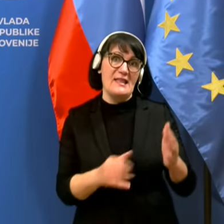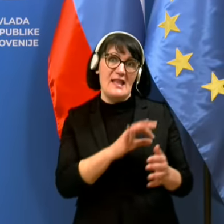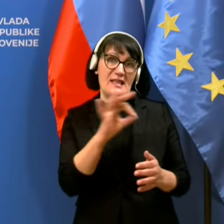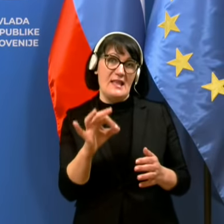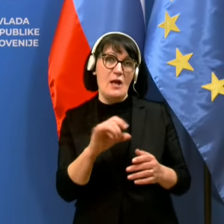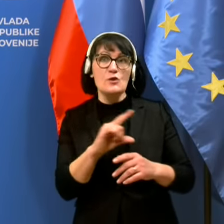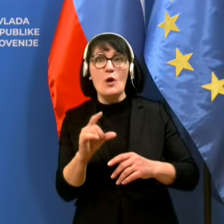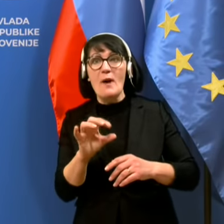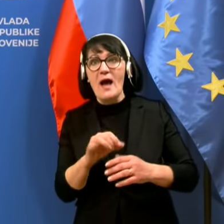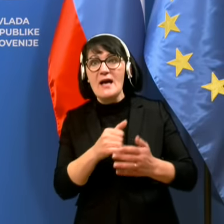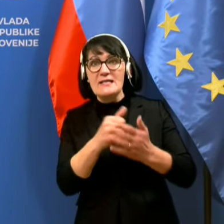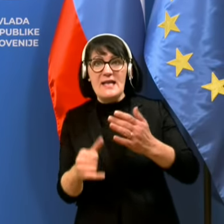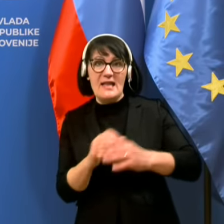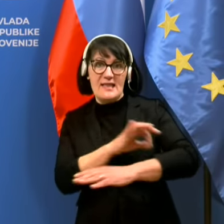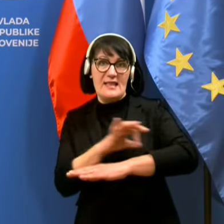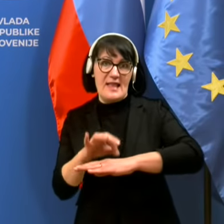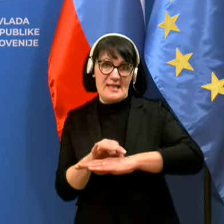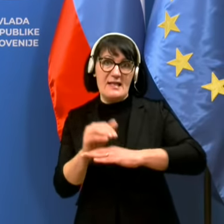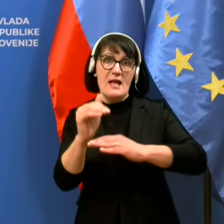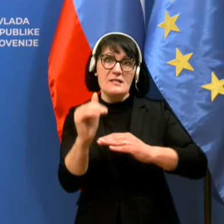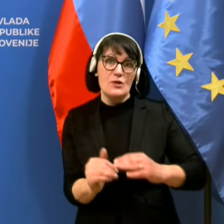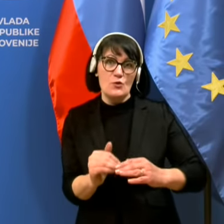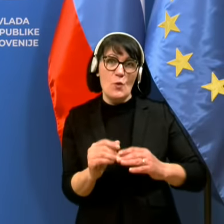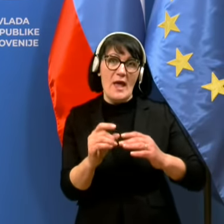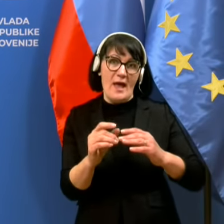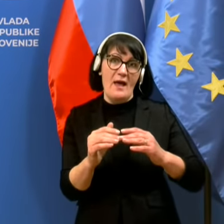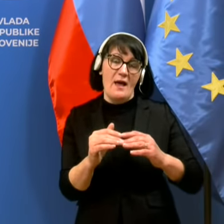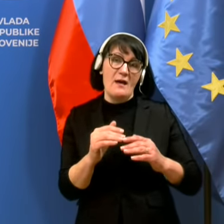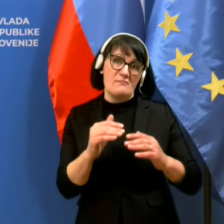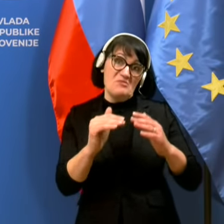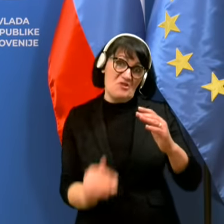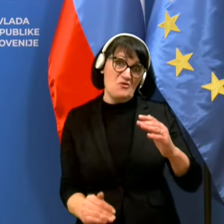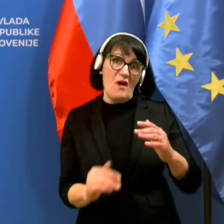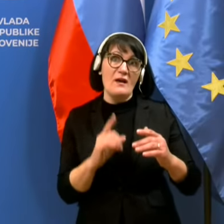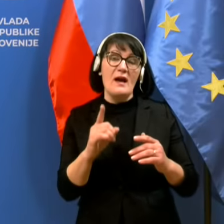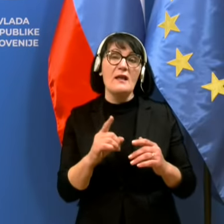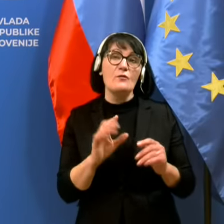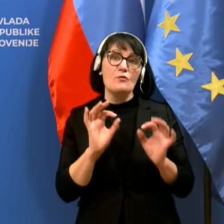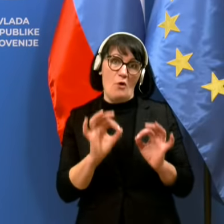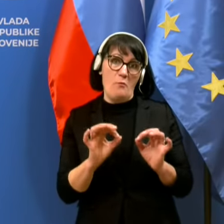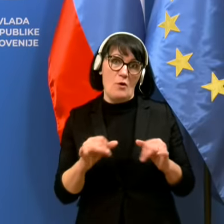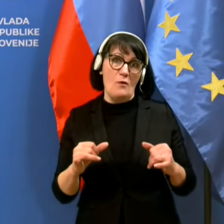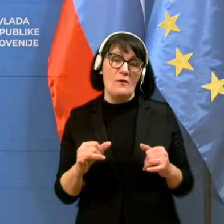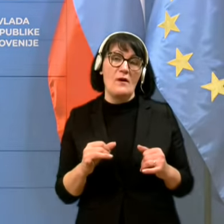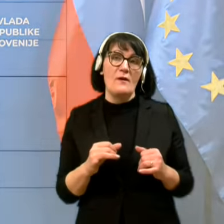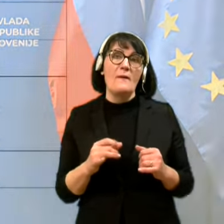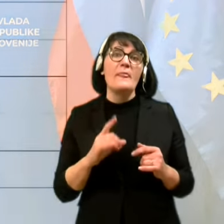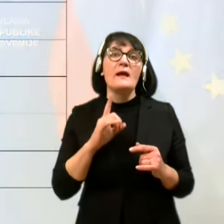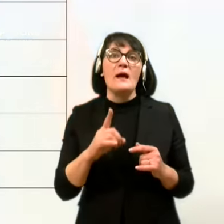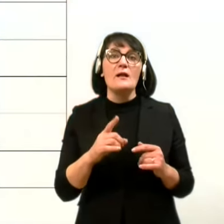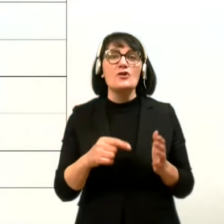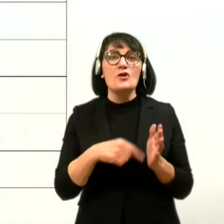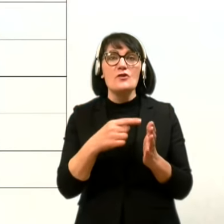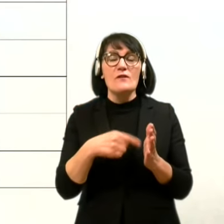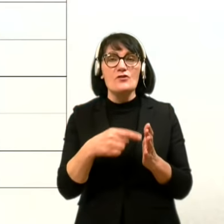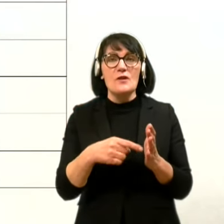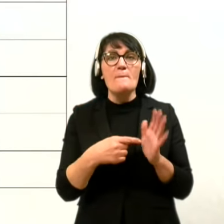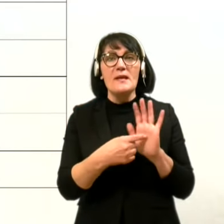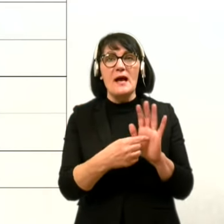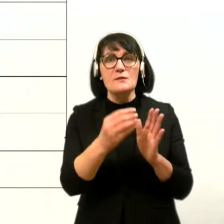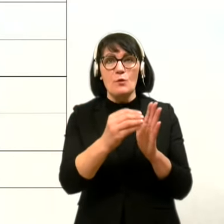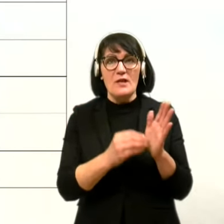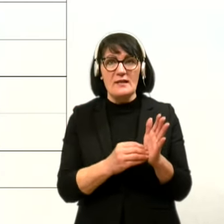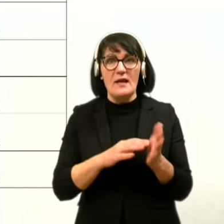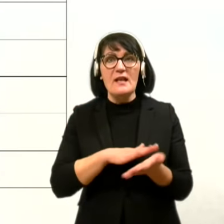zadnjen teden znižuje, malenko skitreje, kar je spodbuden trend. Pa še numerični prikaz s podatkom. Na navadnih